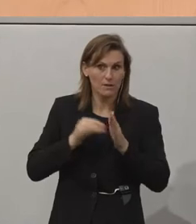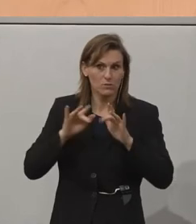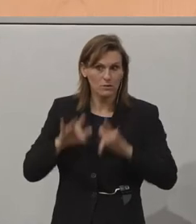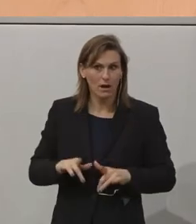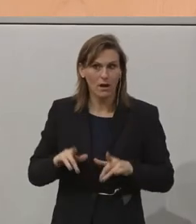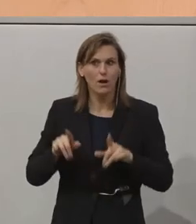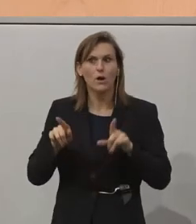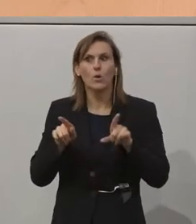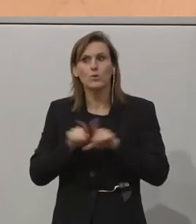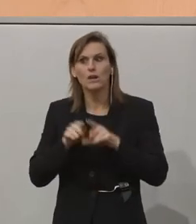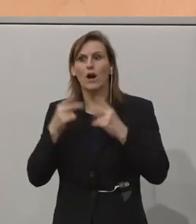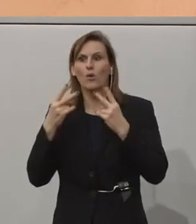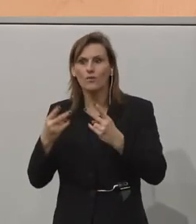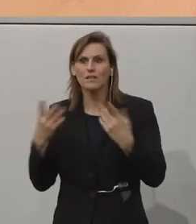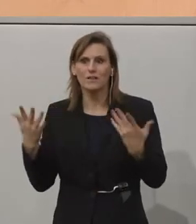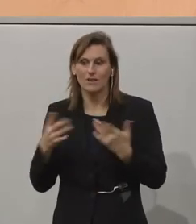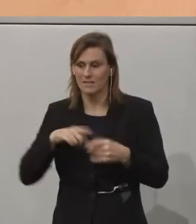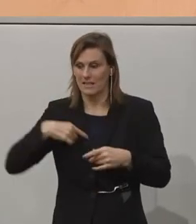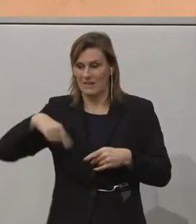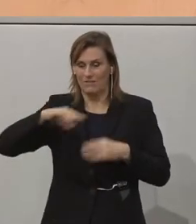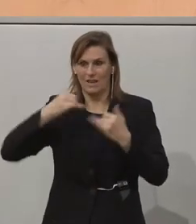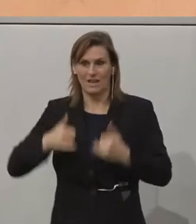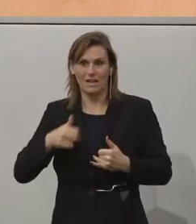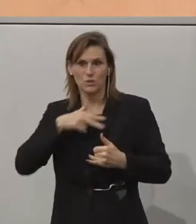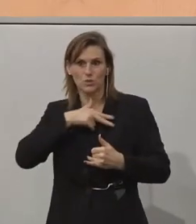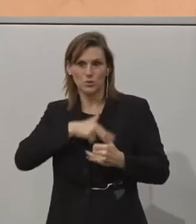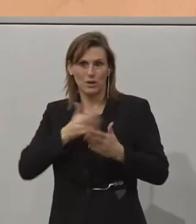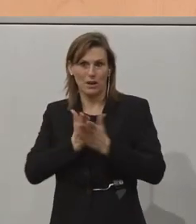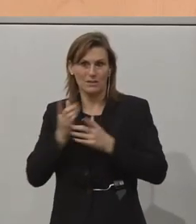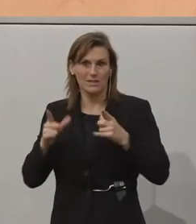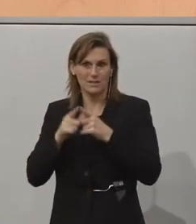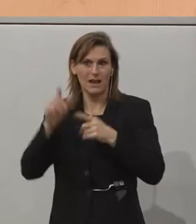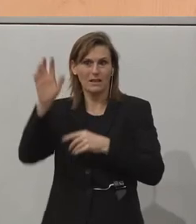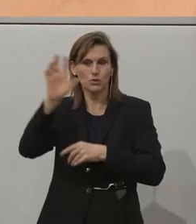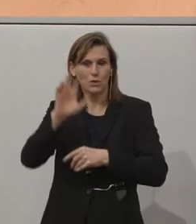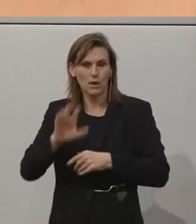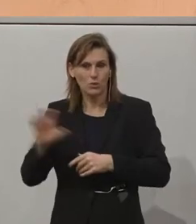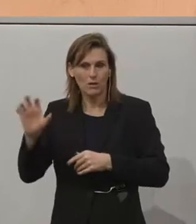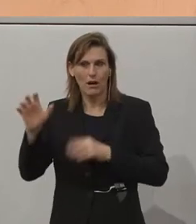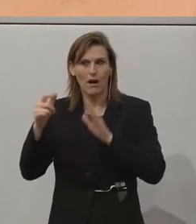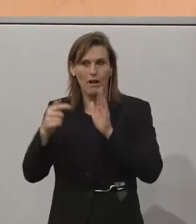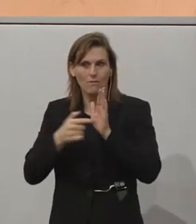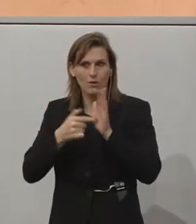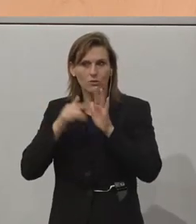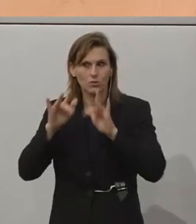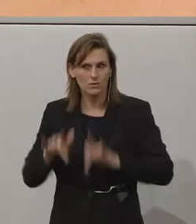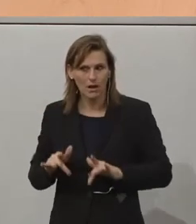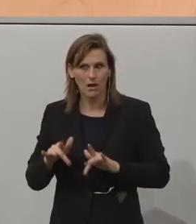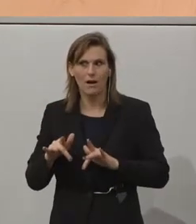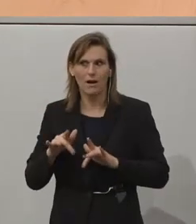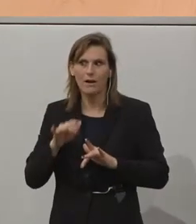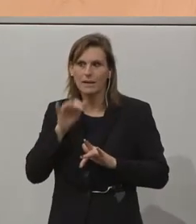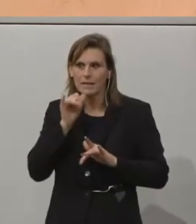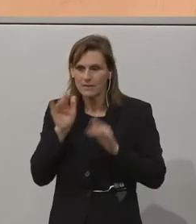sind auch jetzt wir als soziale Dienstleister in der Region gefordert, mit unseren Dienstleistungen nicht im